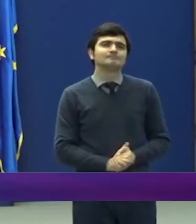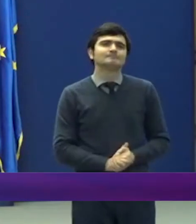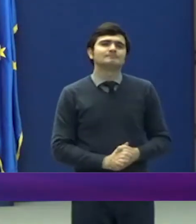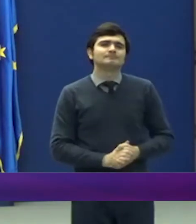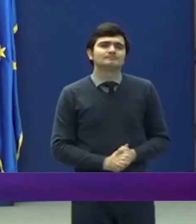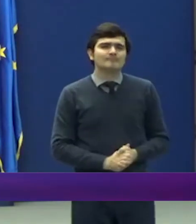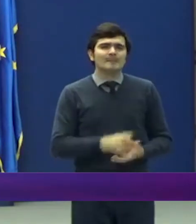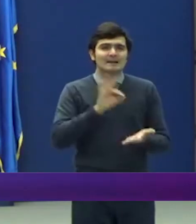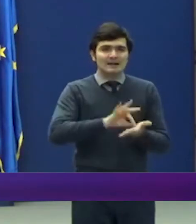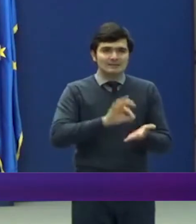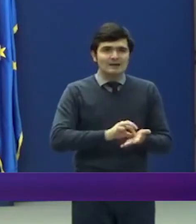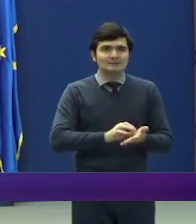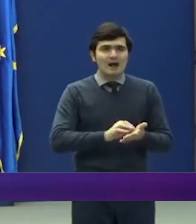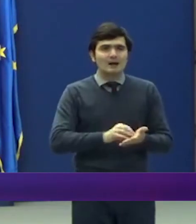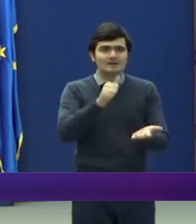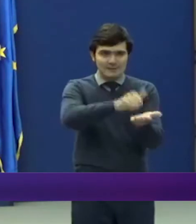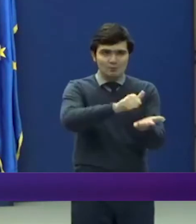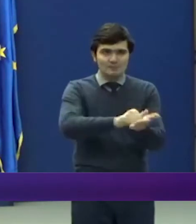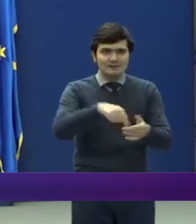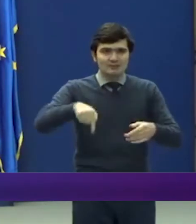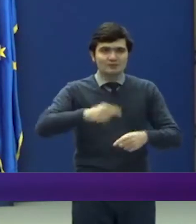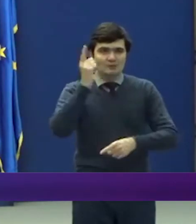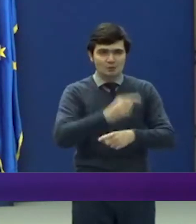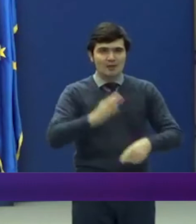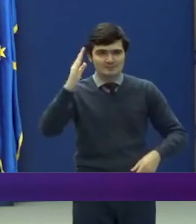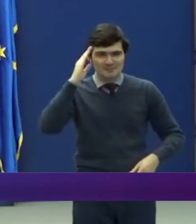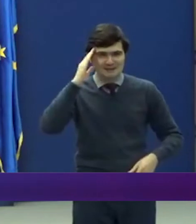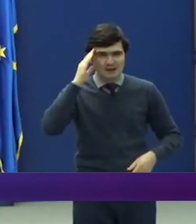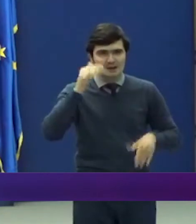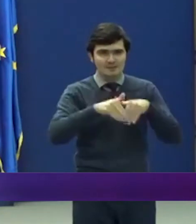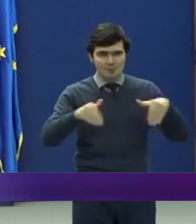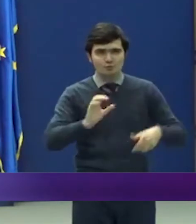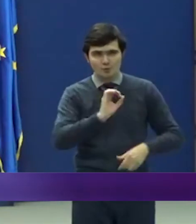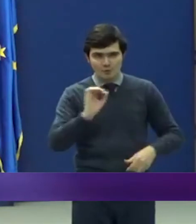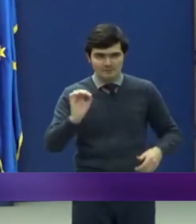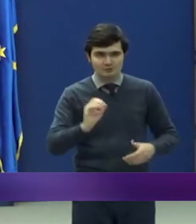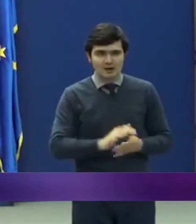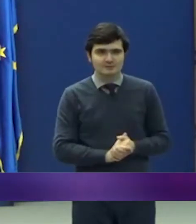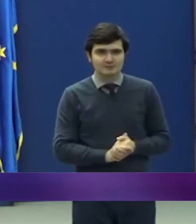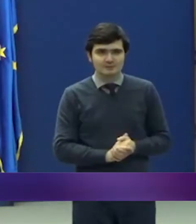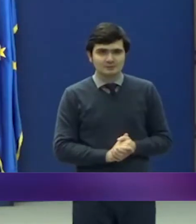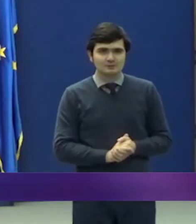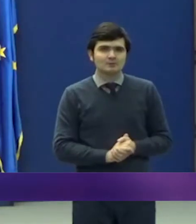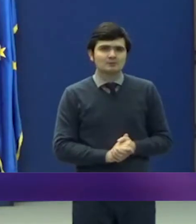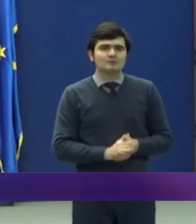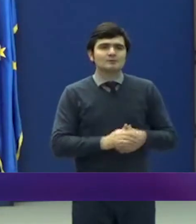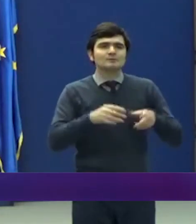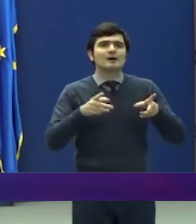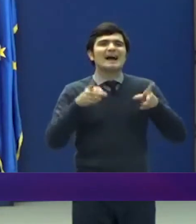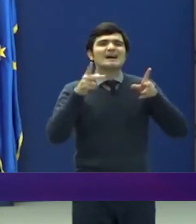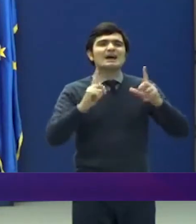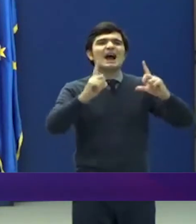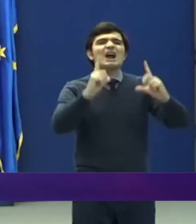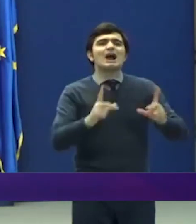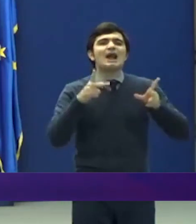La data publicării prezente ordonanțe militare, în monitorul oficial, își încetează